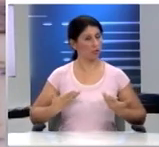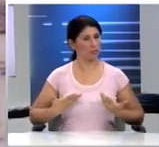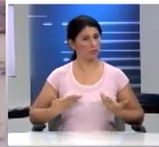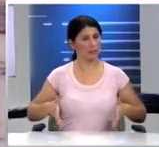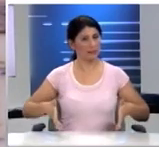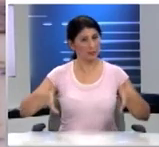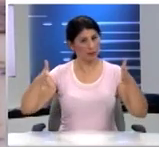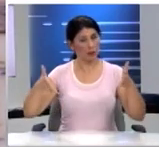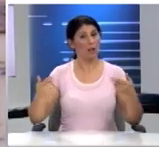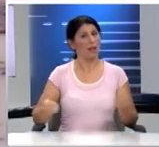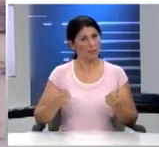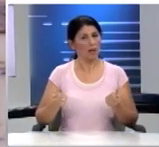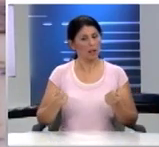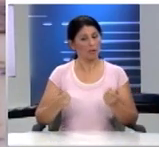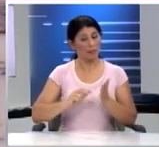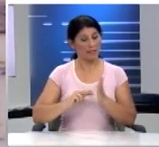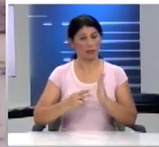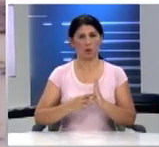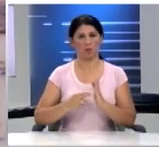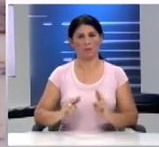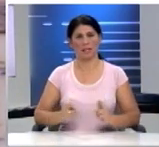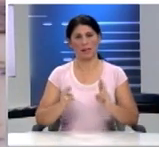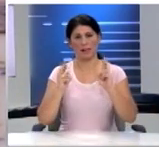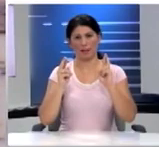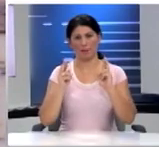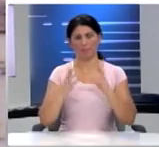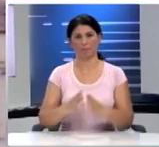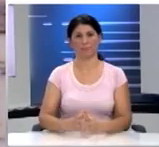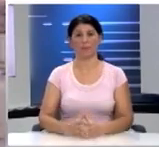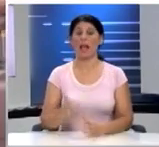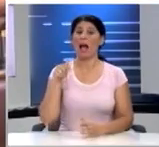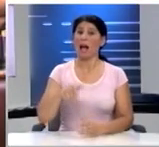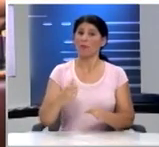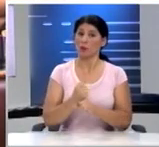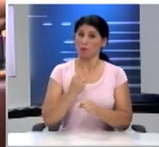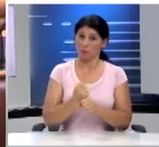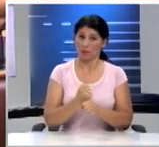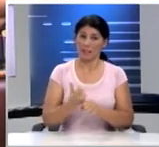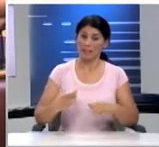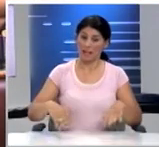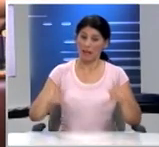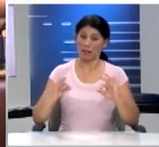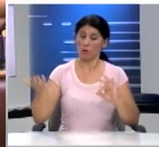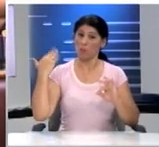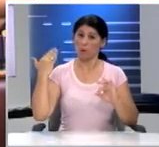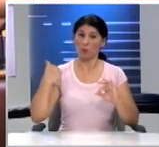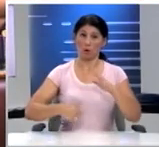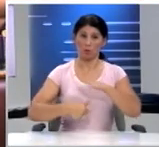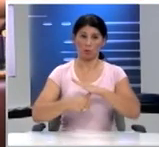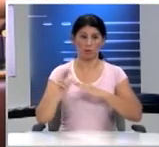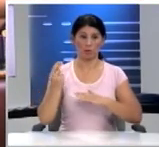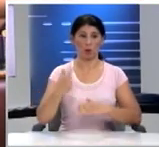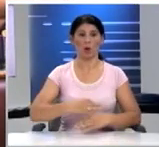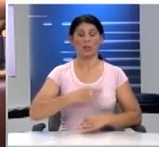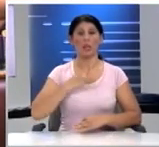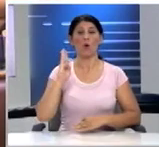θα κάνουμε έντονη εξοικονόμηση ενέργειας Αυτή τη δουλειά την ξεκίνησε ο προηγούμενος πρόεδρος της Βουλής που είναι εδώ,